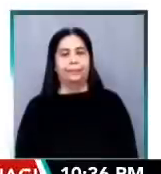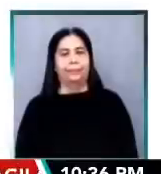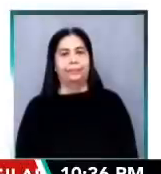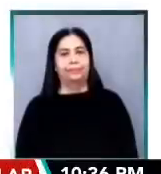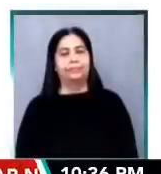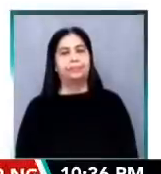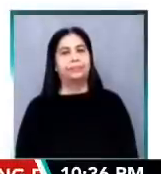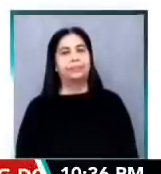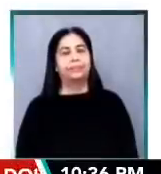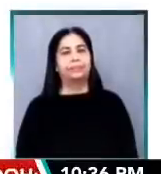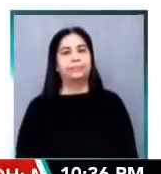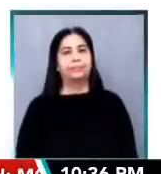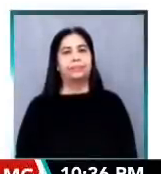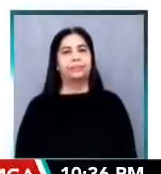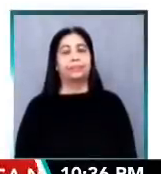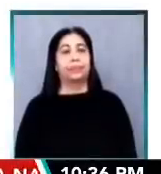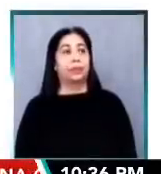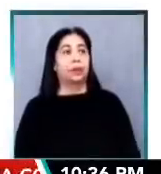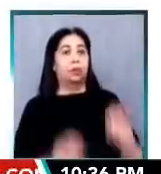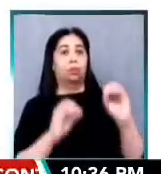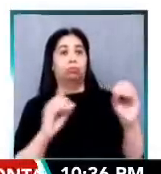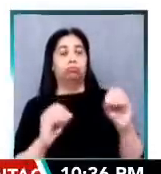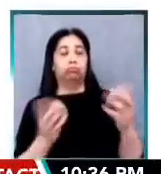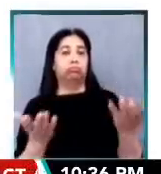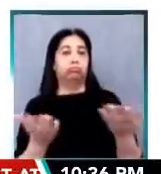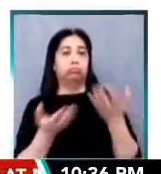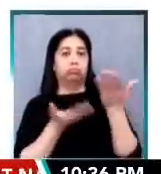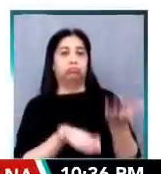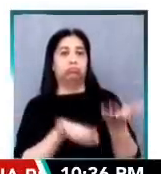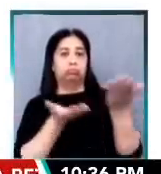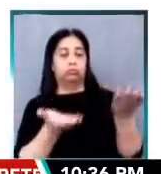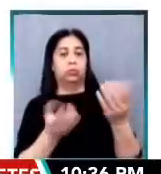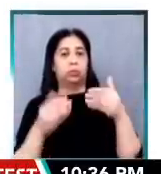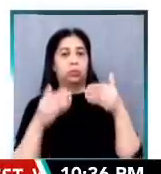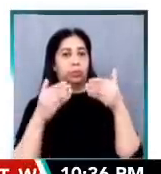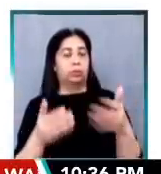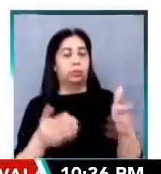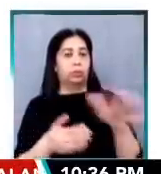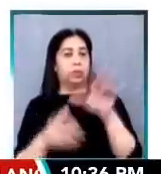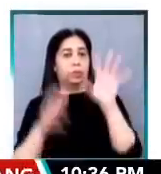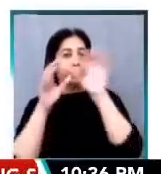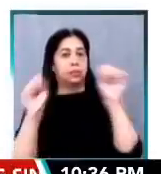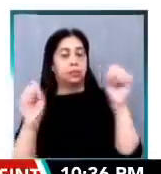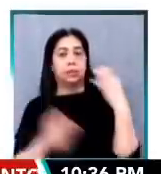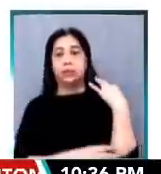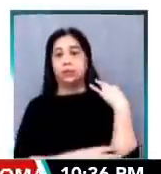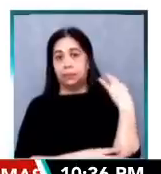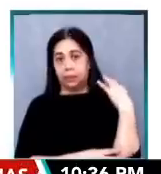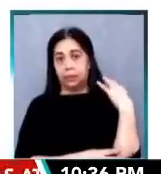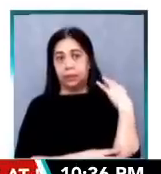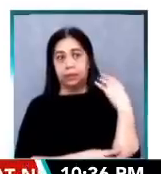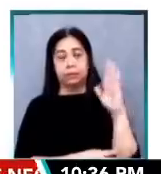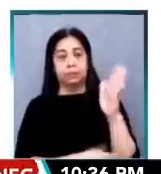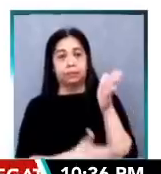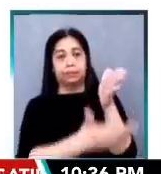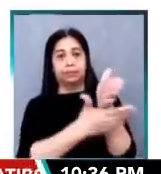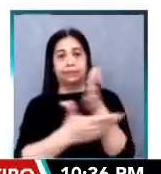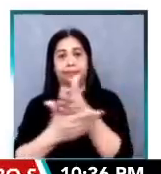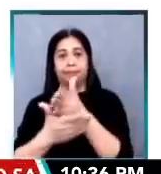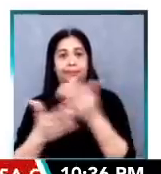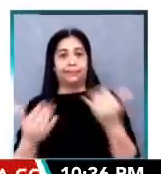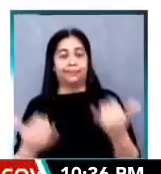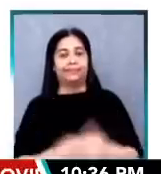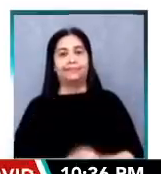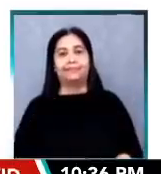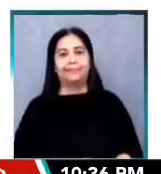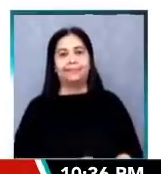Kanya-kanyang latag ng kanilang mga nais isulong ang ilang presidential aspirants sa kanilang pag-iikot ngayong araw. Humingi naman